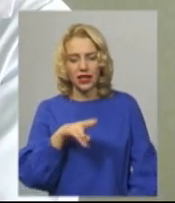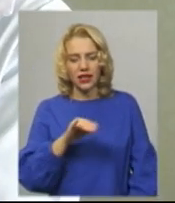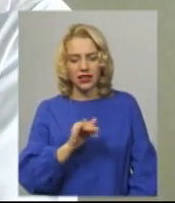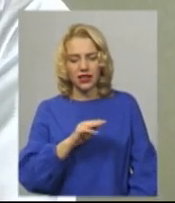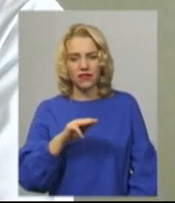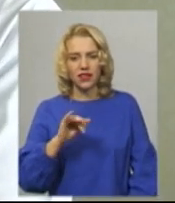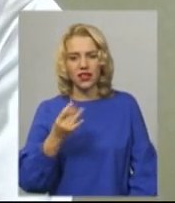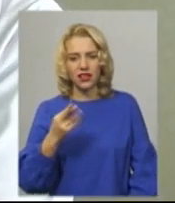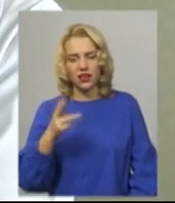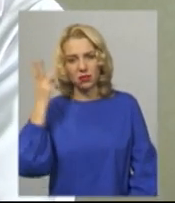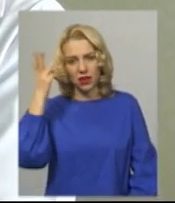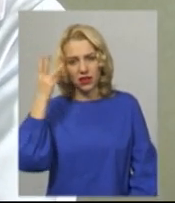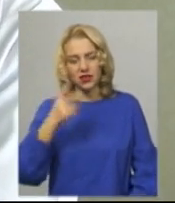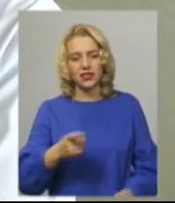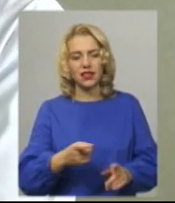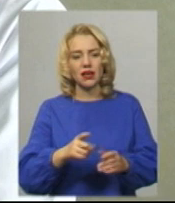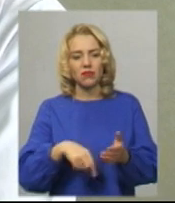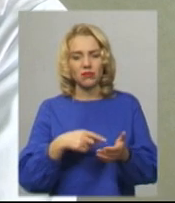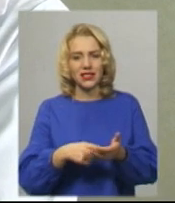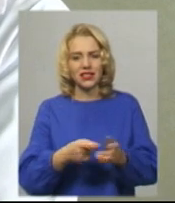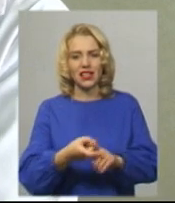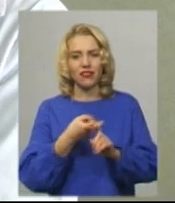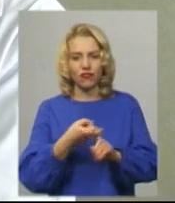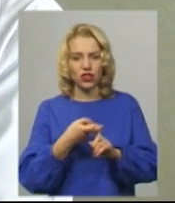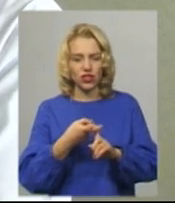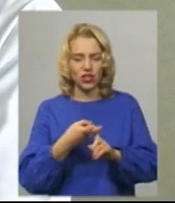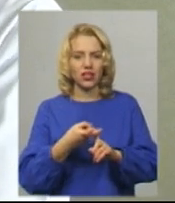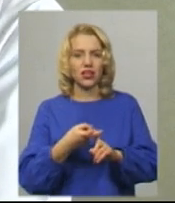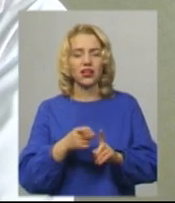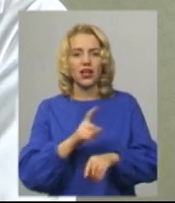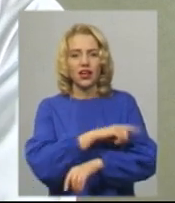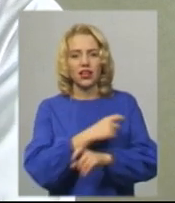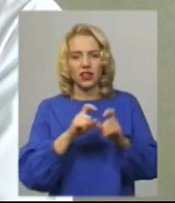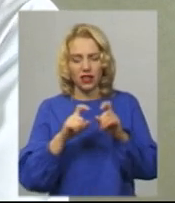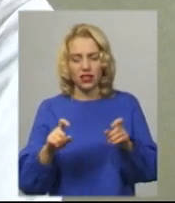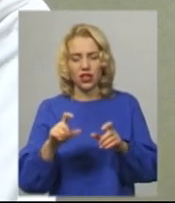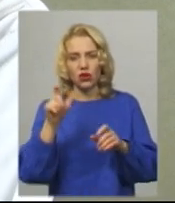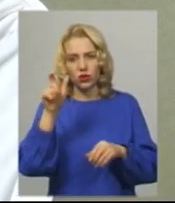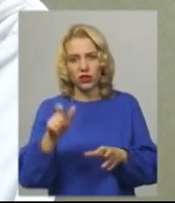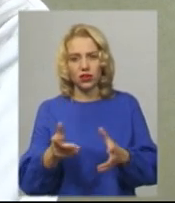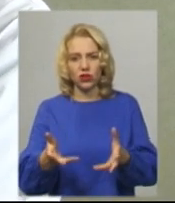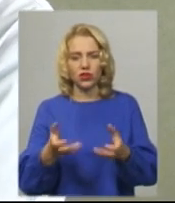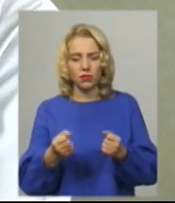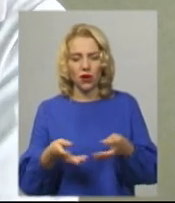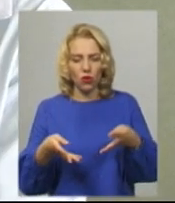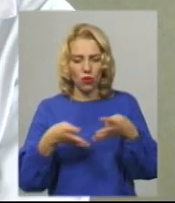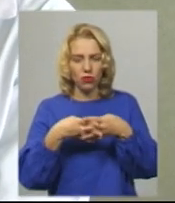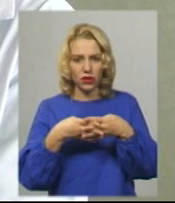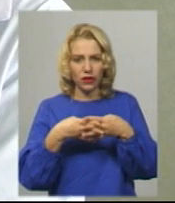Хмельницькій міській інфекційної лікарні пацієнт отримав курс комбінованої